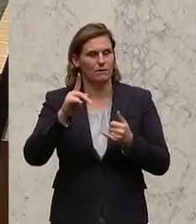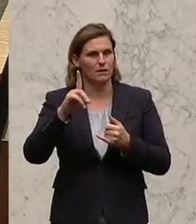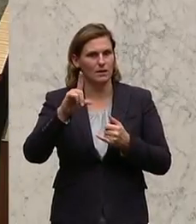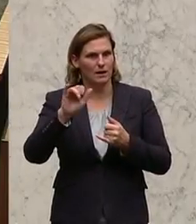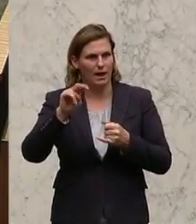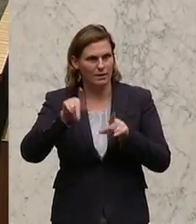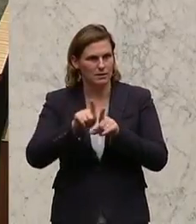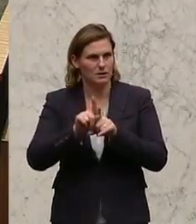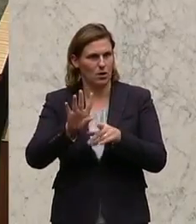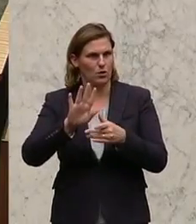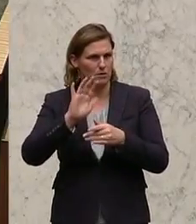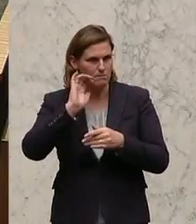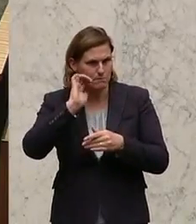Exekutive verbessert. Aufnahmeprogramm